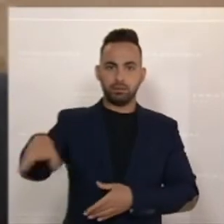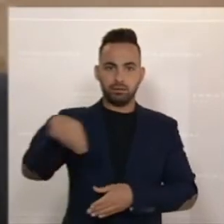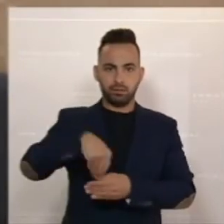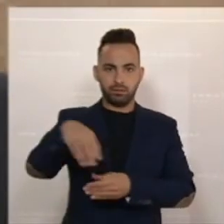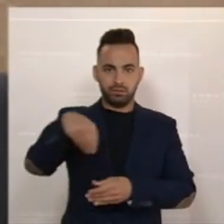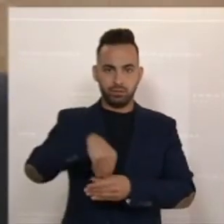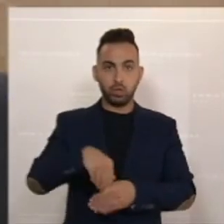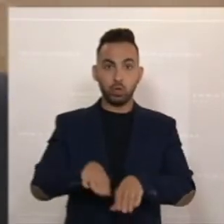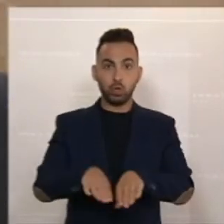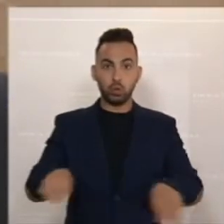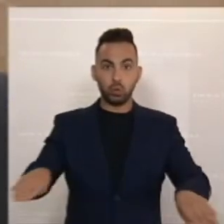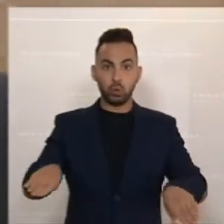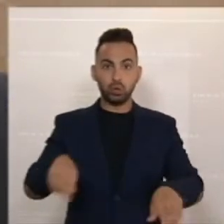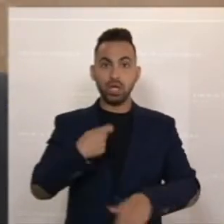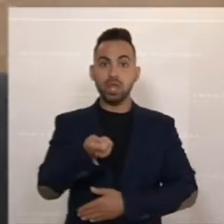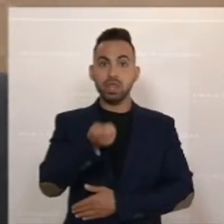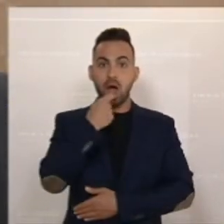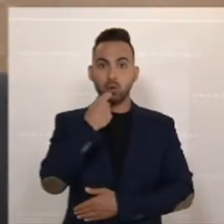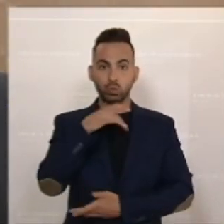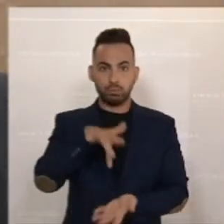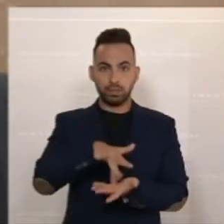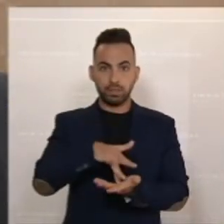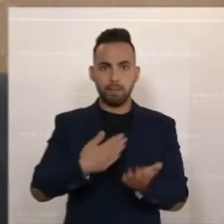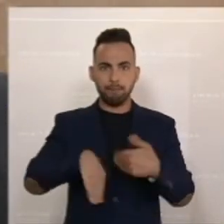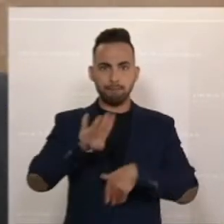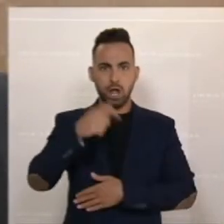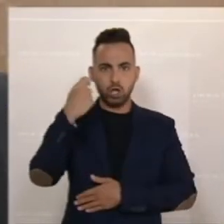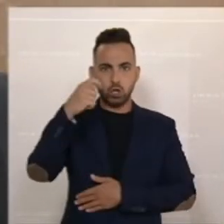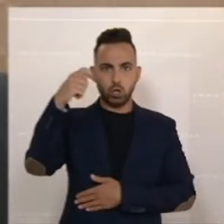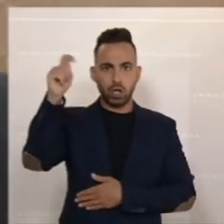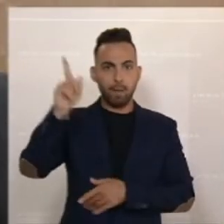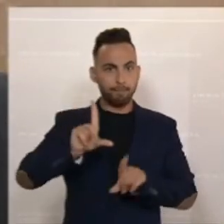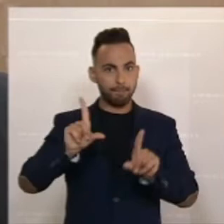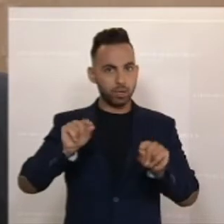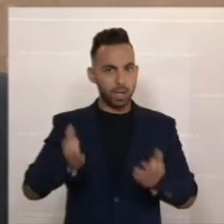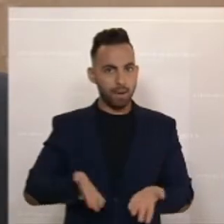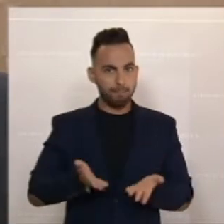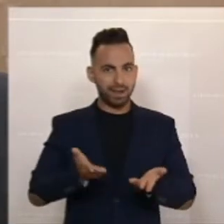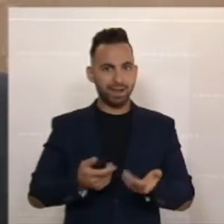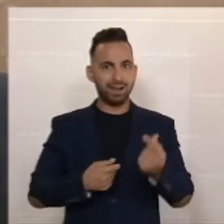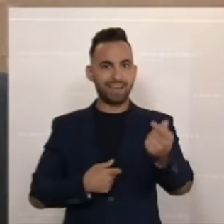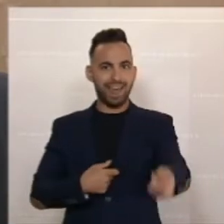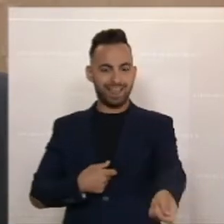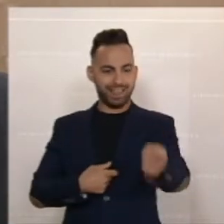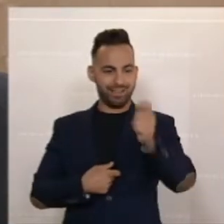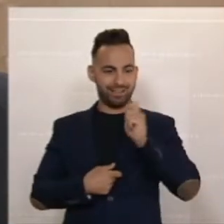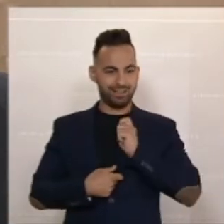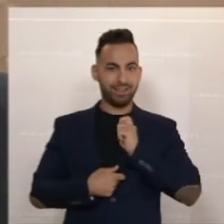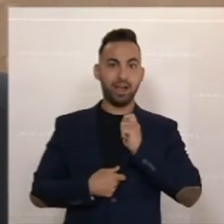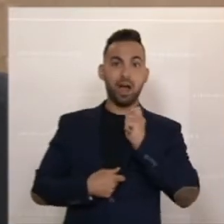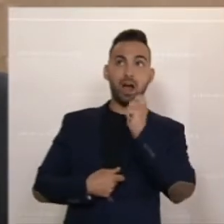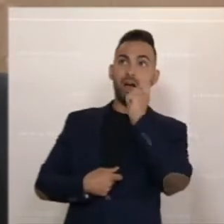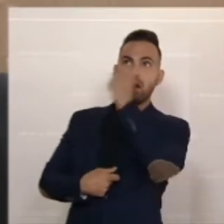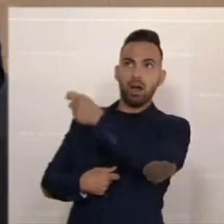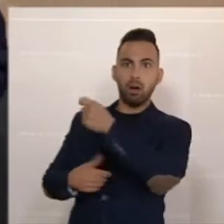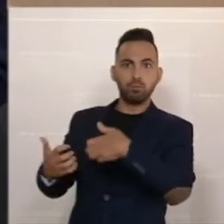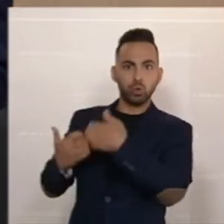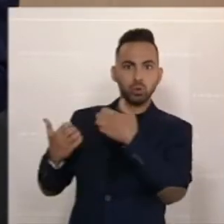Das Grundnahrungsmittel wird aber teurer. Das heißt, er kann das Brot um diesen Preis in Wahrheit gar nicht produzieren.